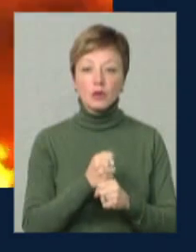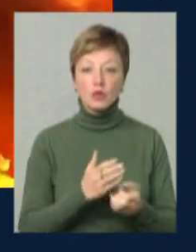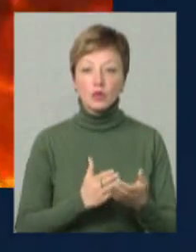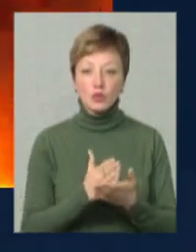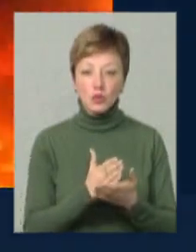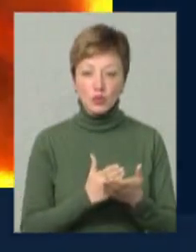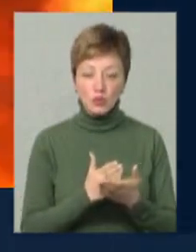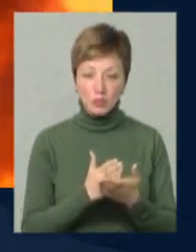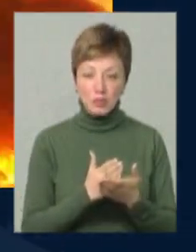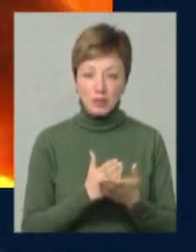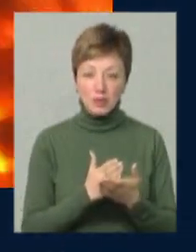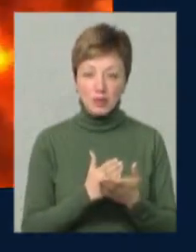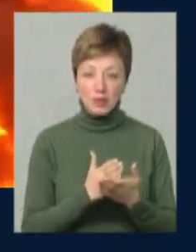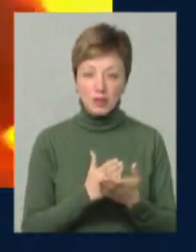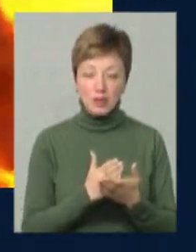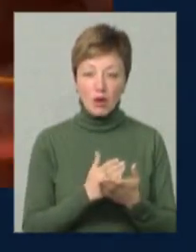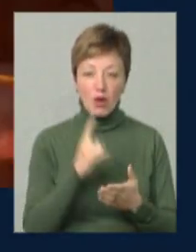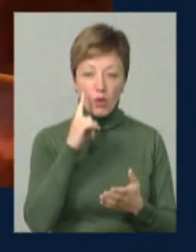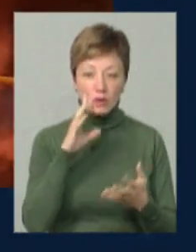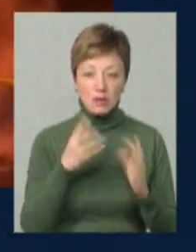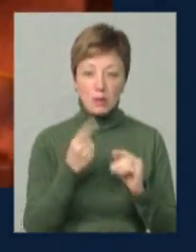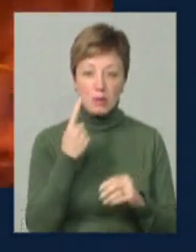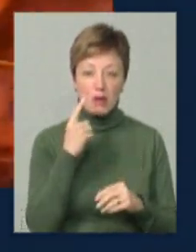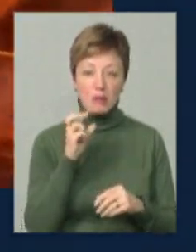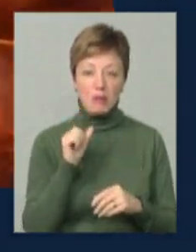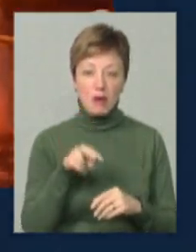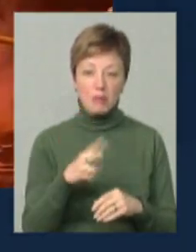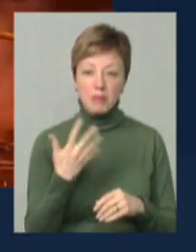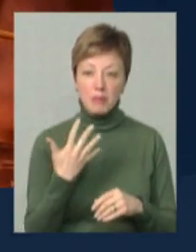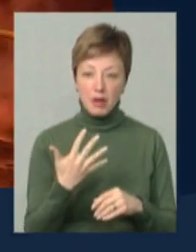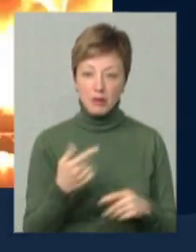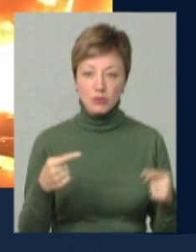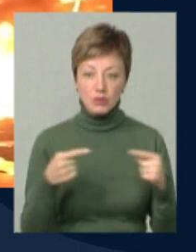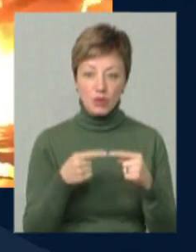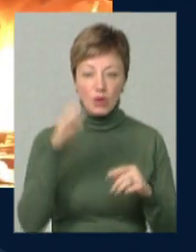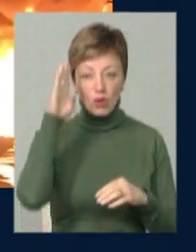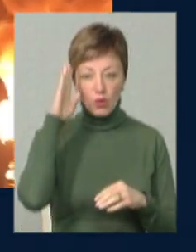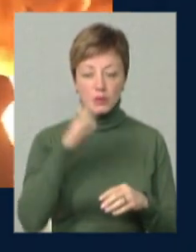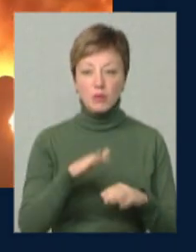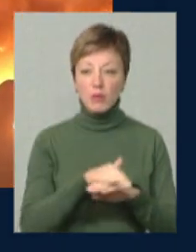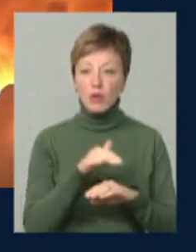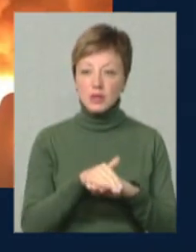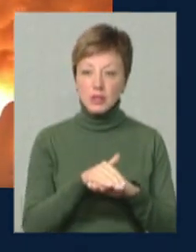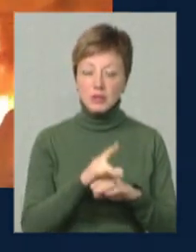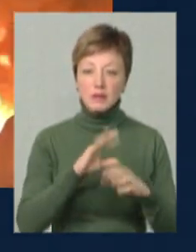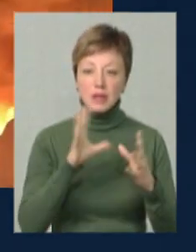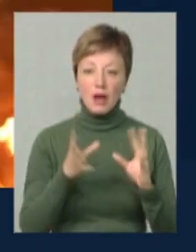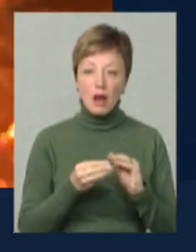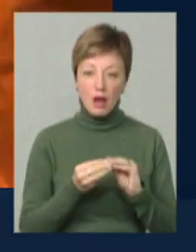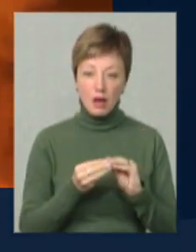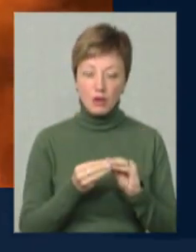тому оцінка по п'ятибальній системі – п'ять, однозначно. Хлопці молодці і в загальному